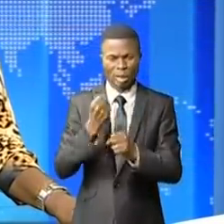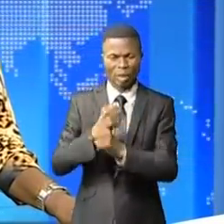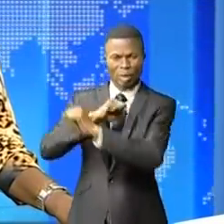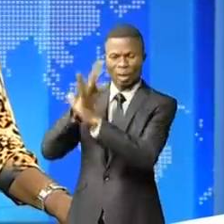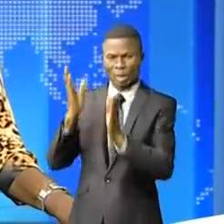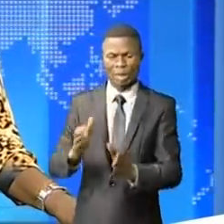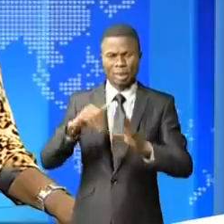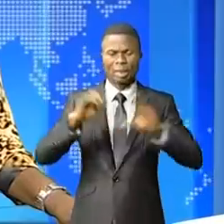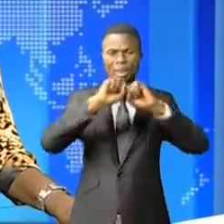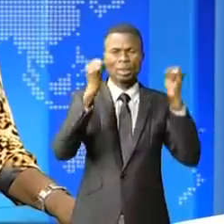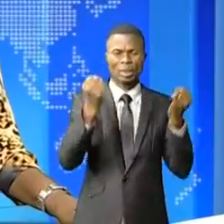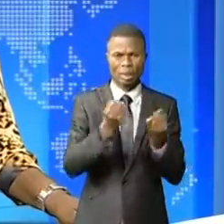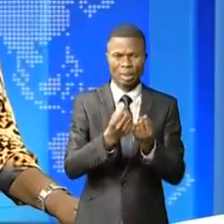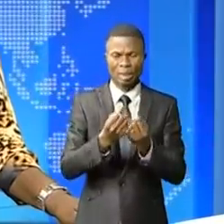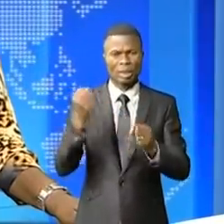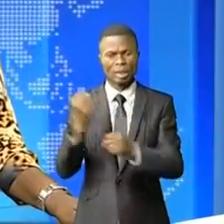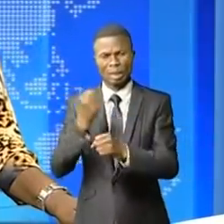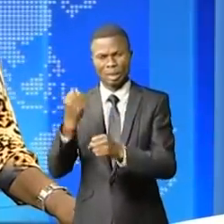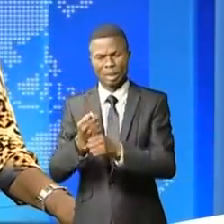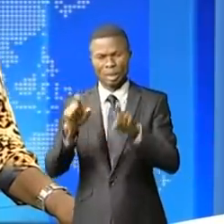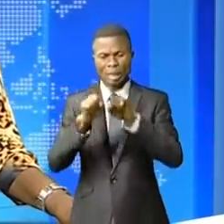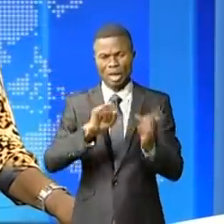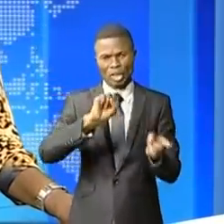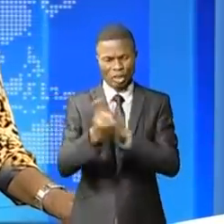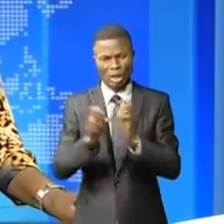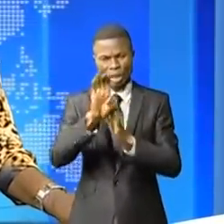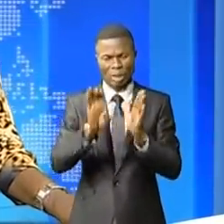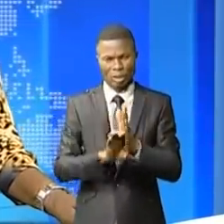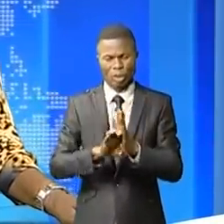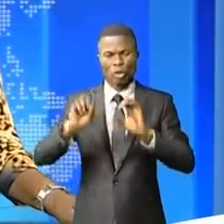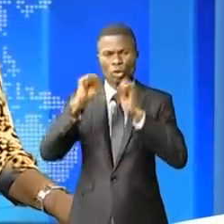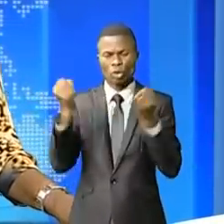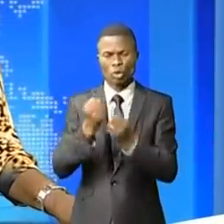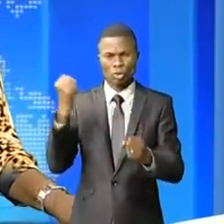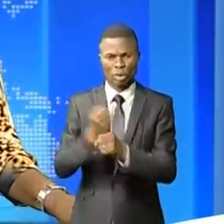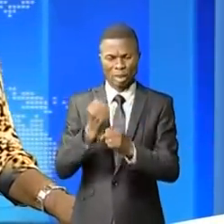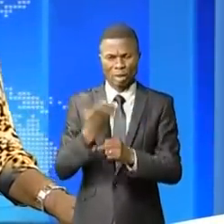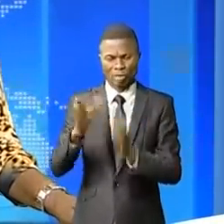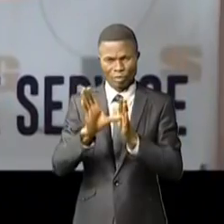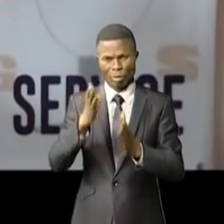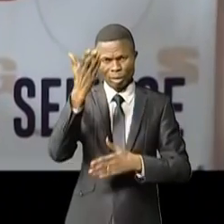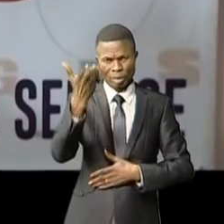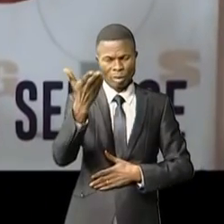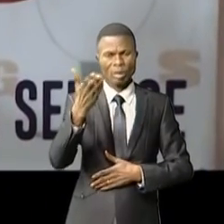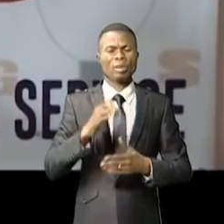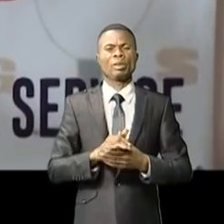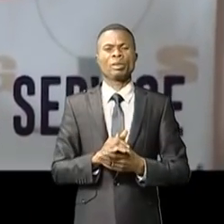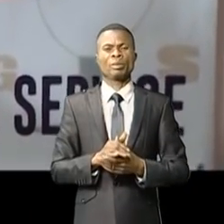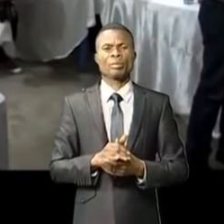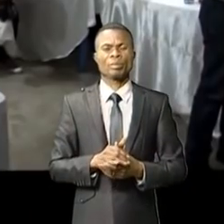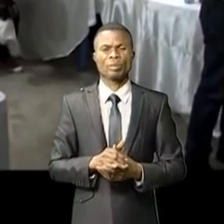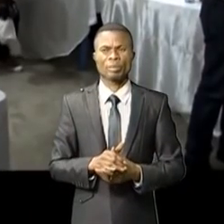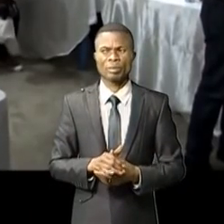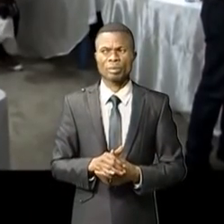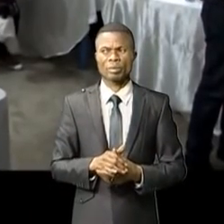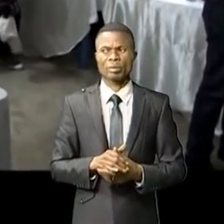dans les entreprises ou services et améliorer les conditions socioprofessionnelles. Les membres de